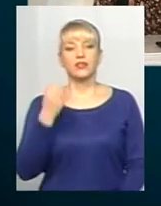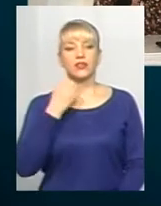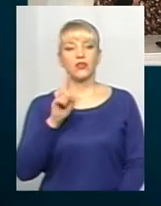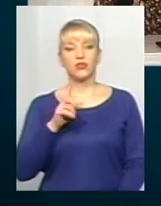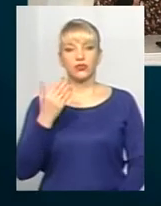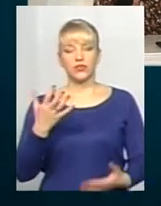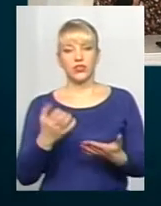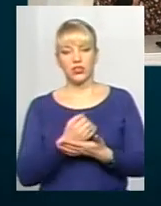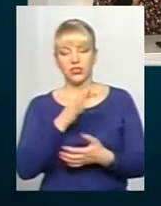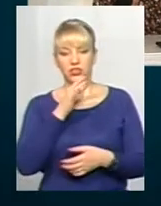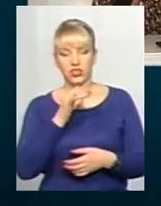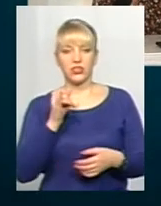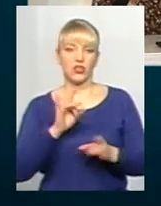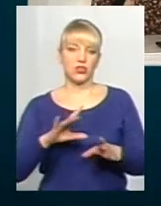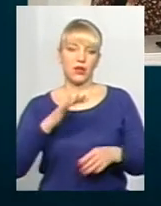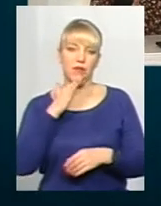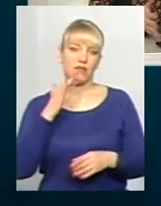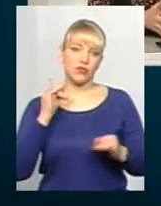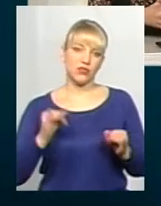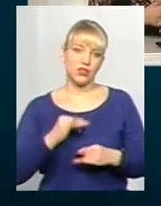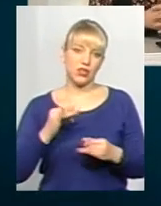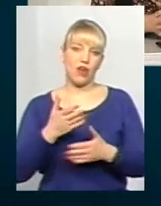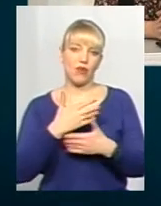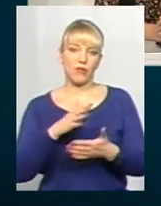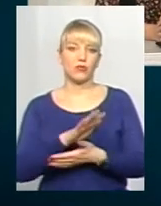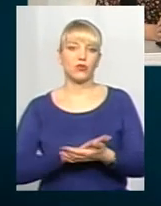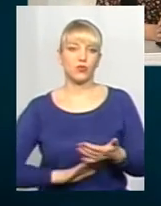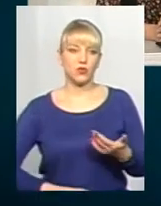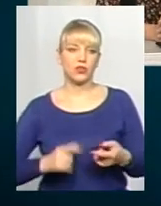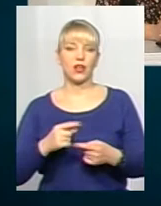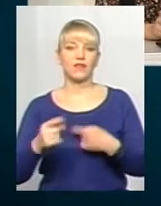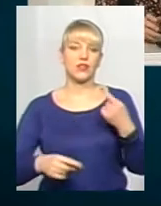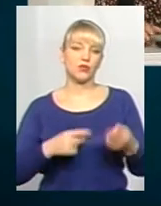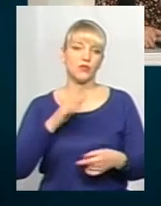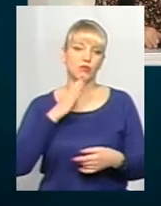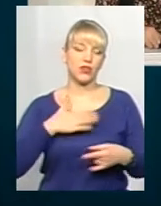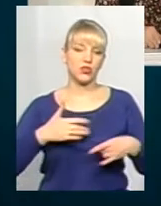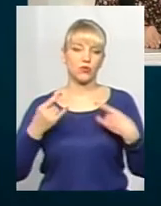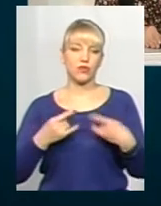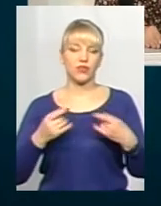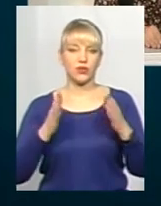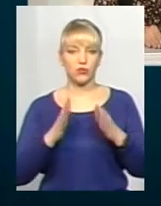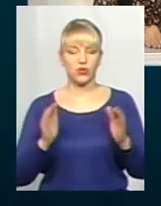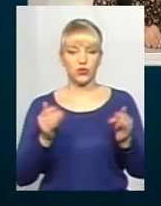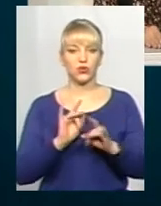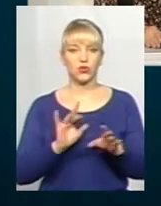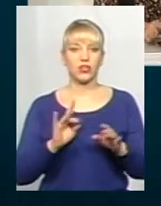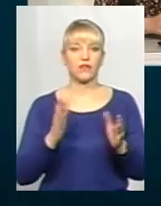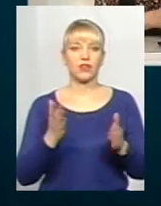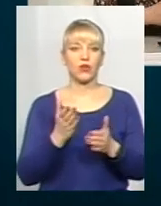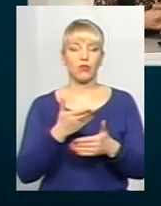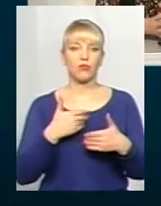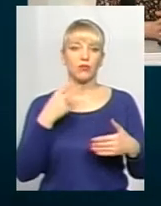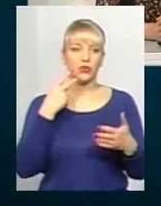і розказали стільки цікавого. А ми продовжуємо далі. Наступним у нашому ефірі буде сюжет, в якому ми